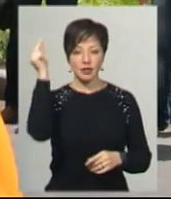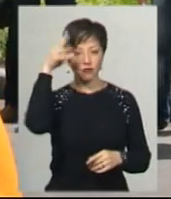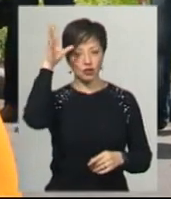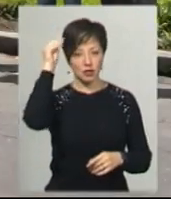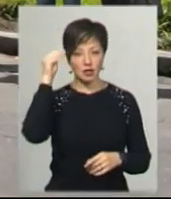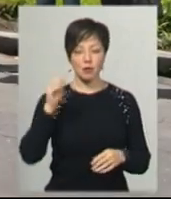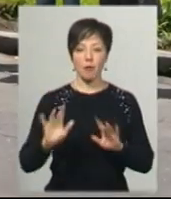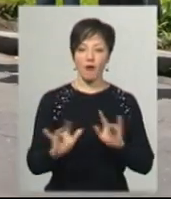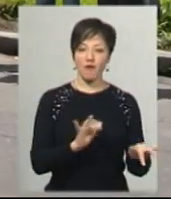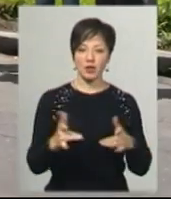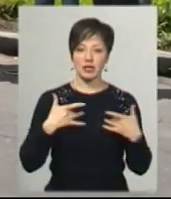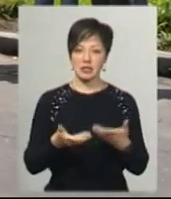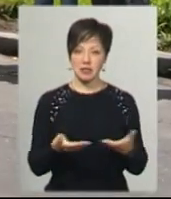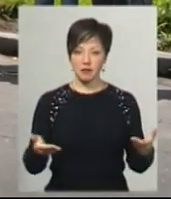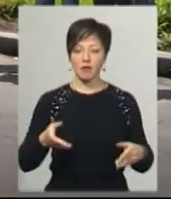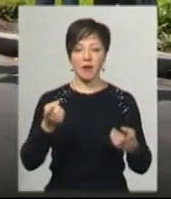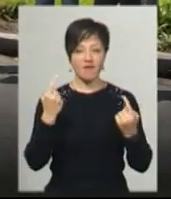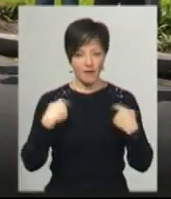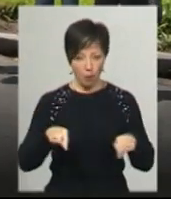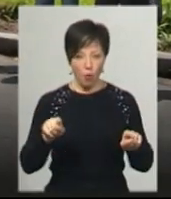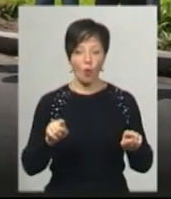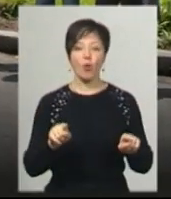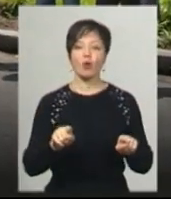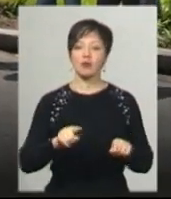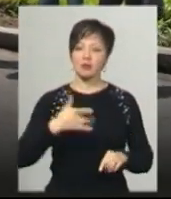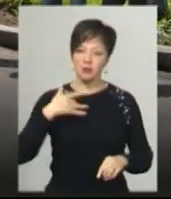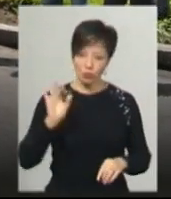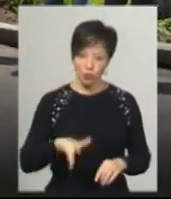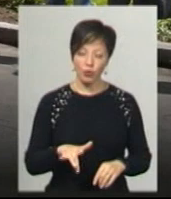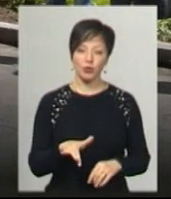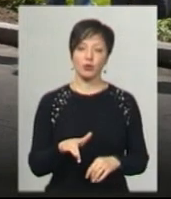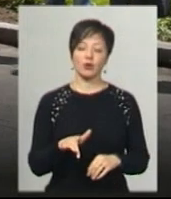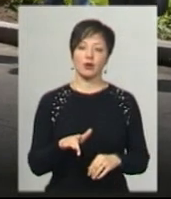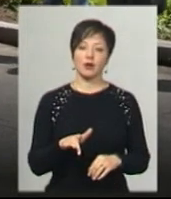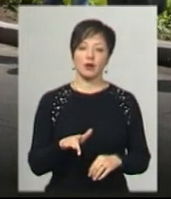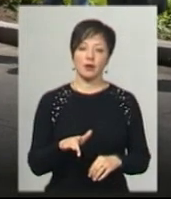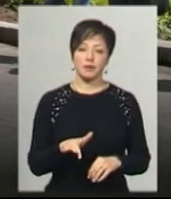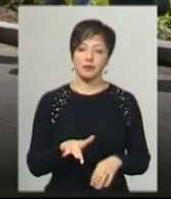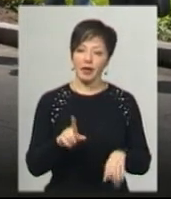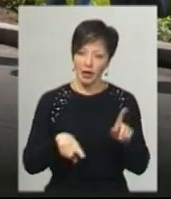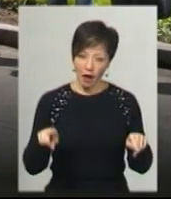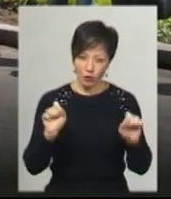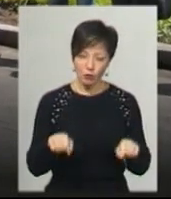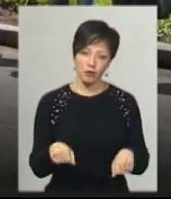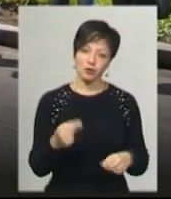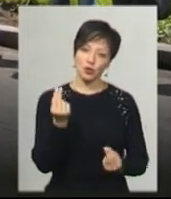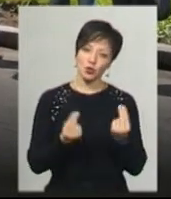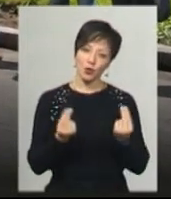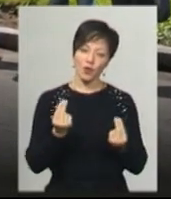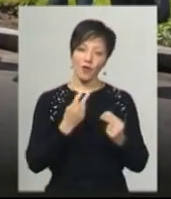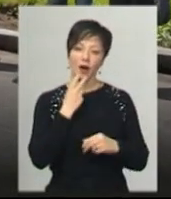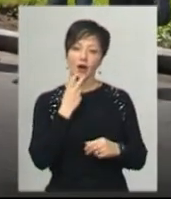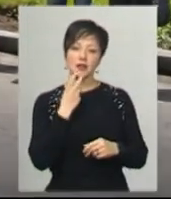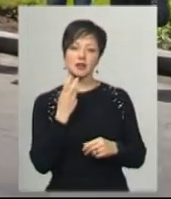поводитись на сцені. Він був і вимогливий, деколи строгий, деколи він міг з нами пошуткувати.